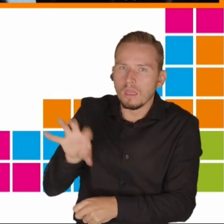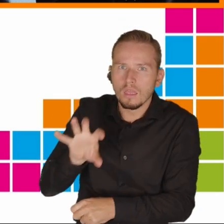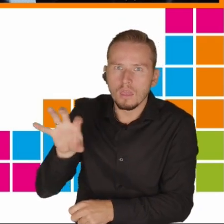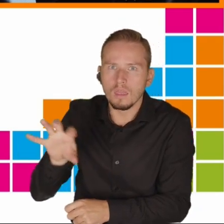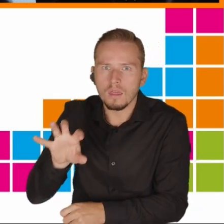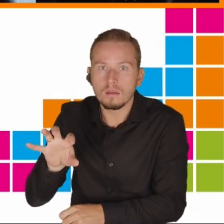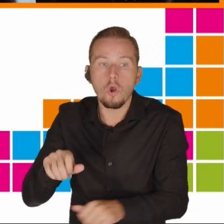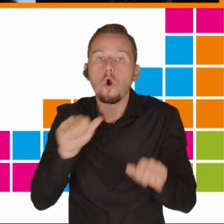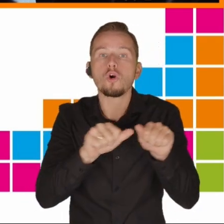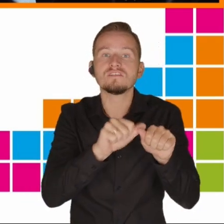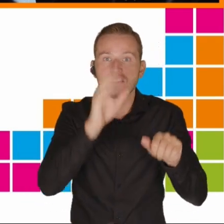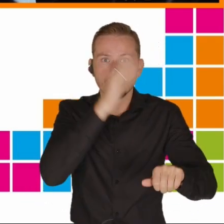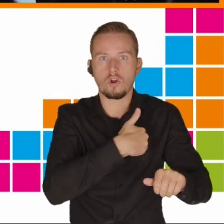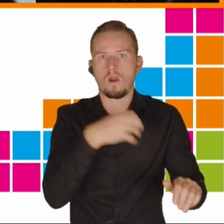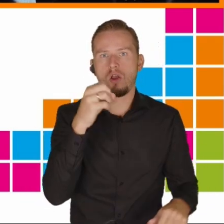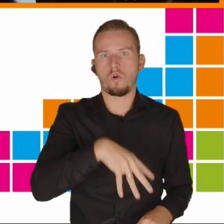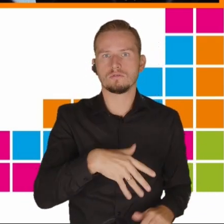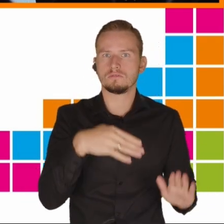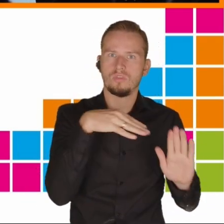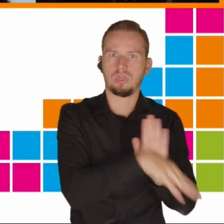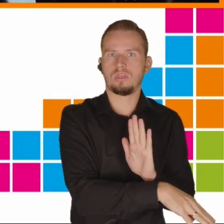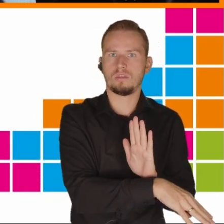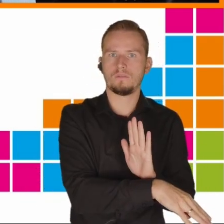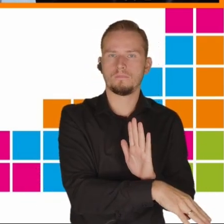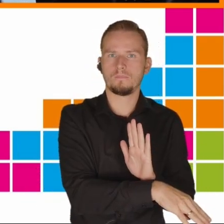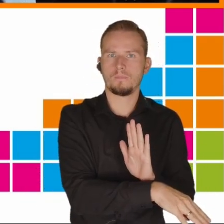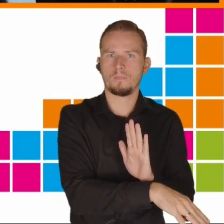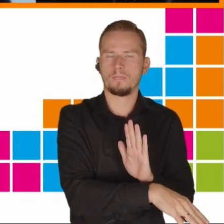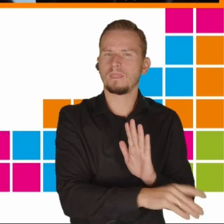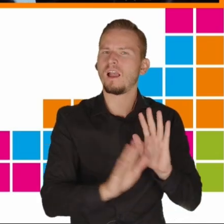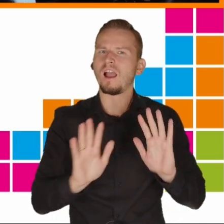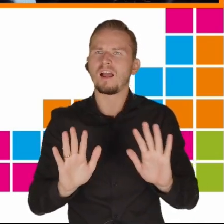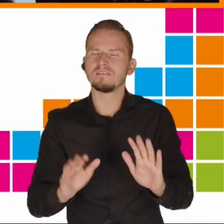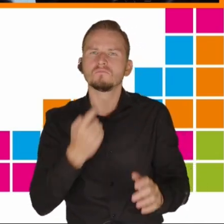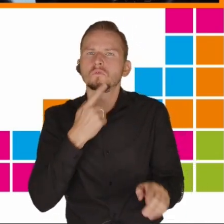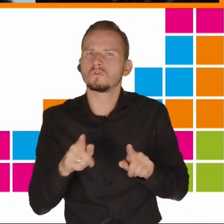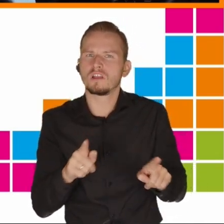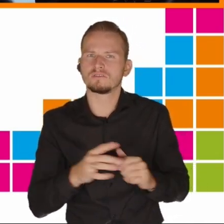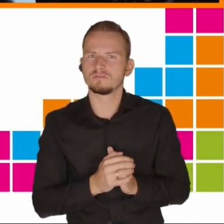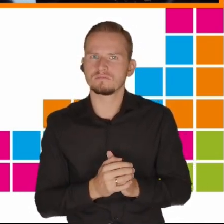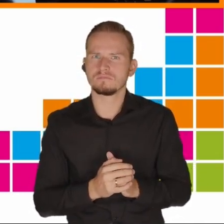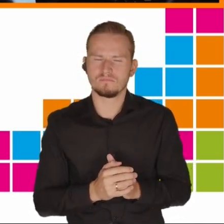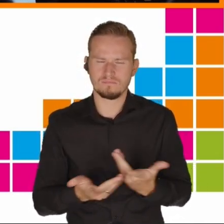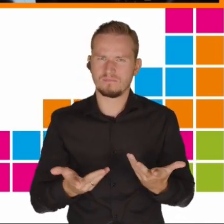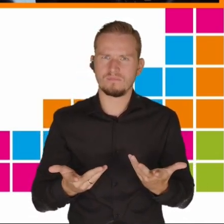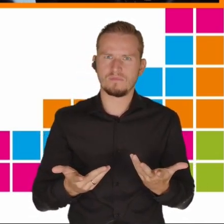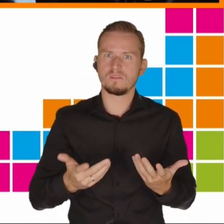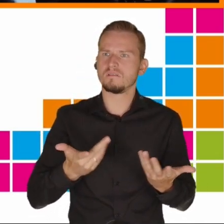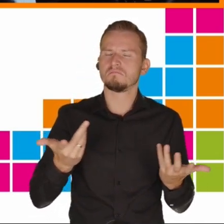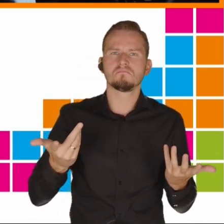Ale co to znaczy? Co było pierwsze? Jajko czy kura? Dlatego często